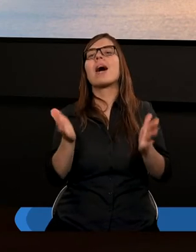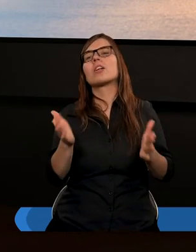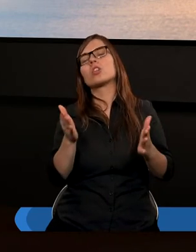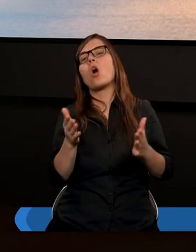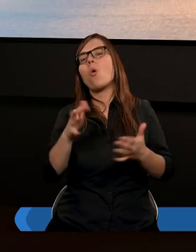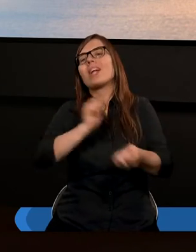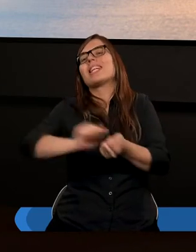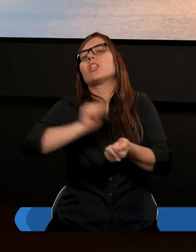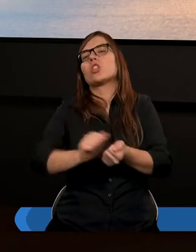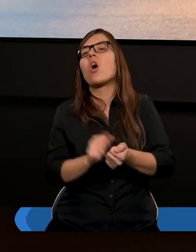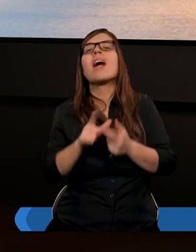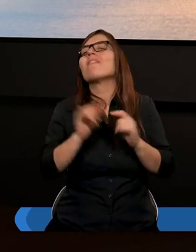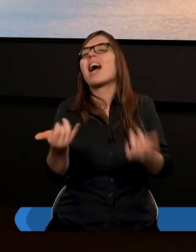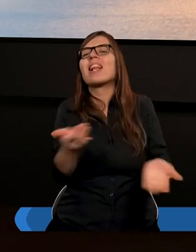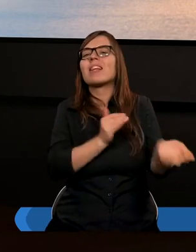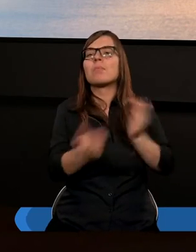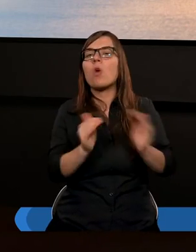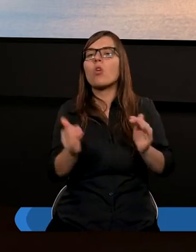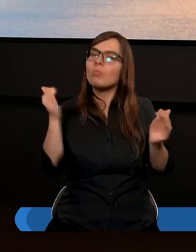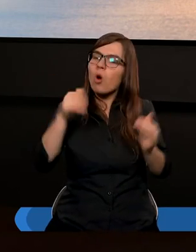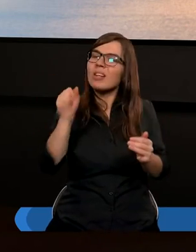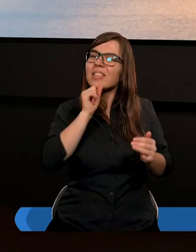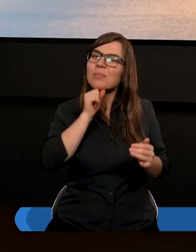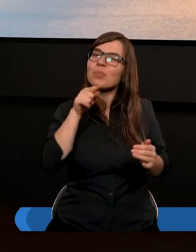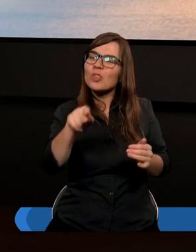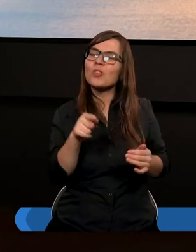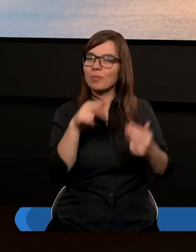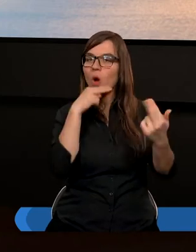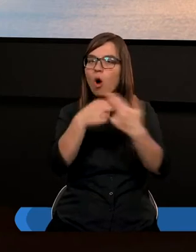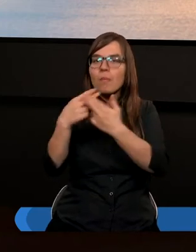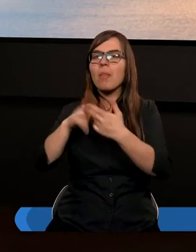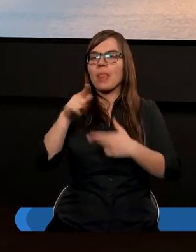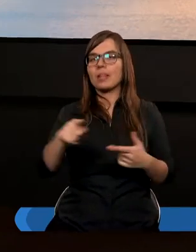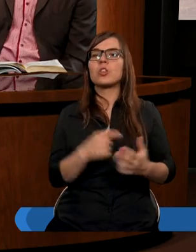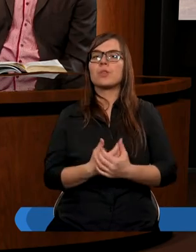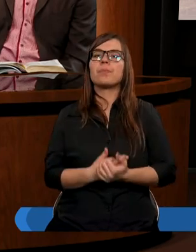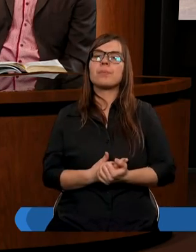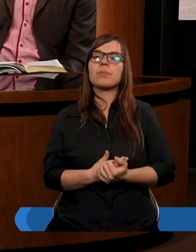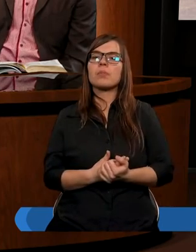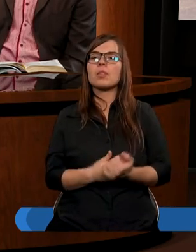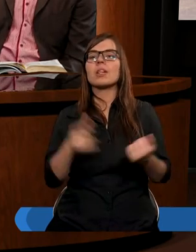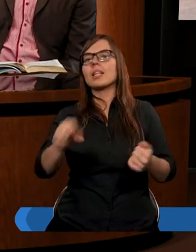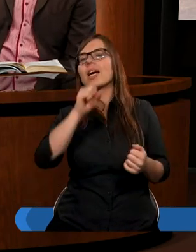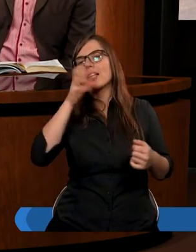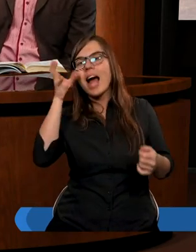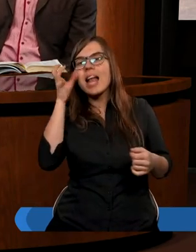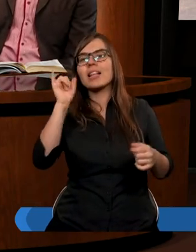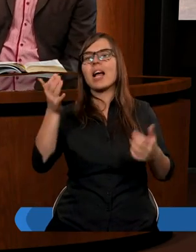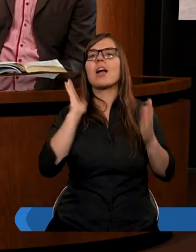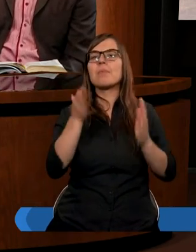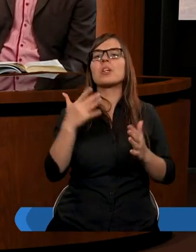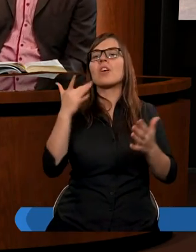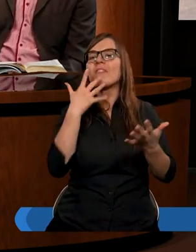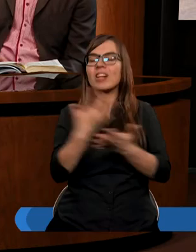zniszczone. W jaki sposób? Może spróbujmy na to odpowiedzieć. Możemy talenty, jakie mamy, nie